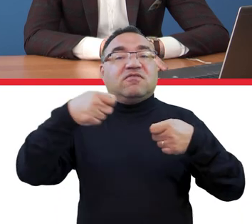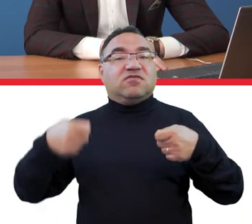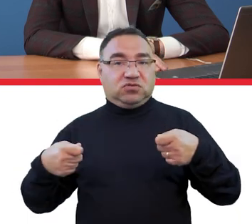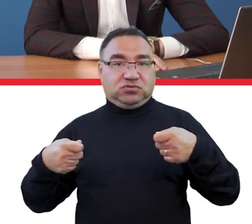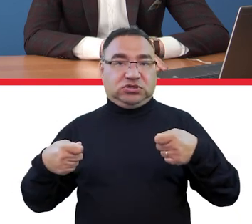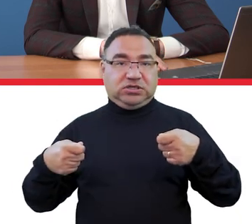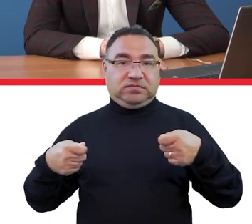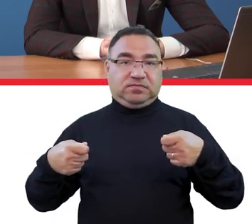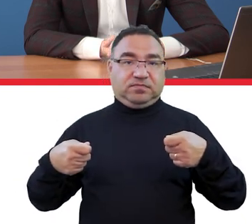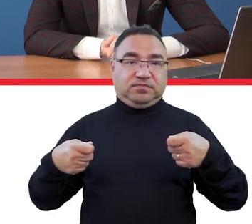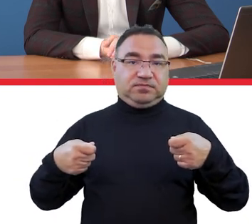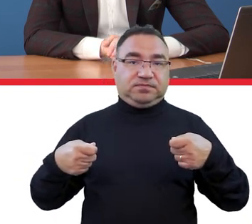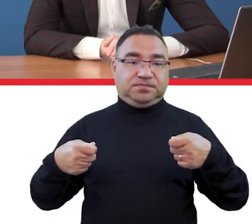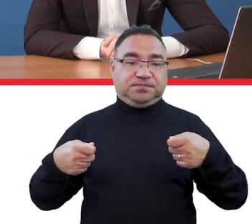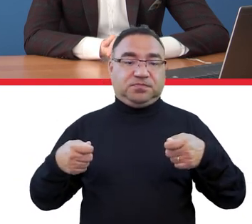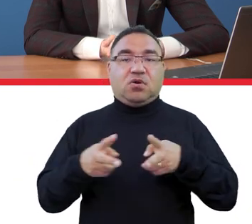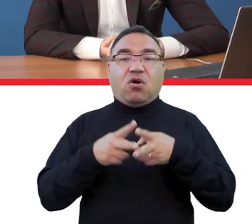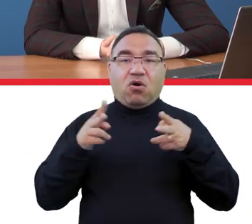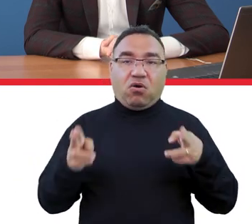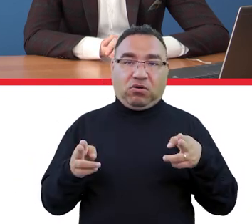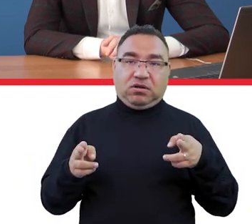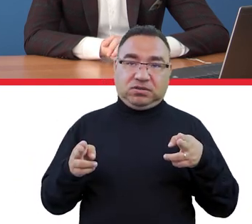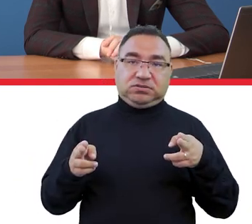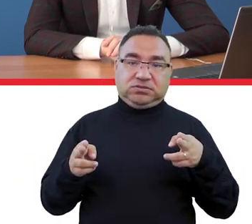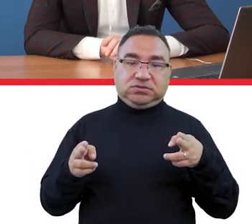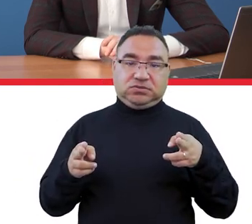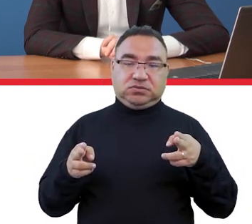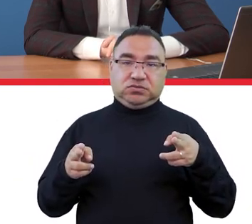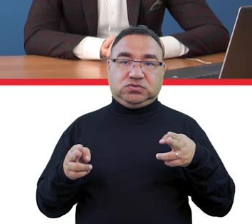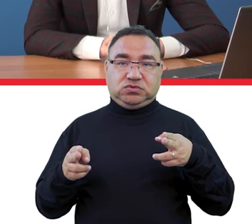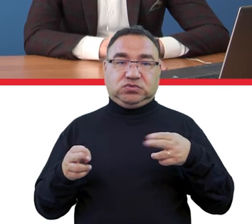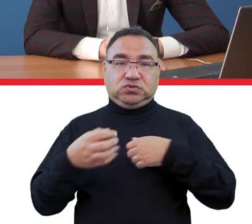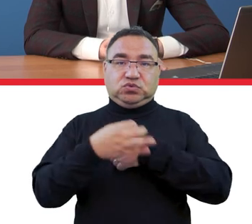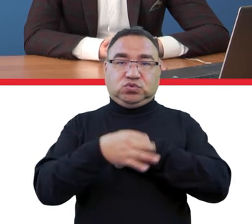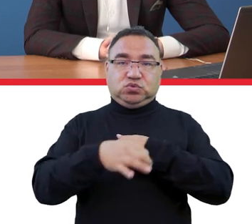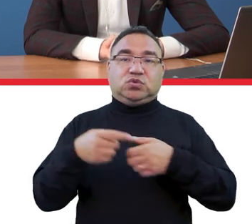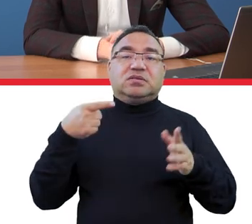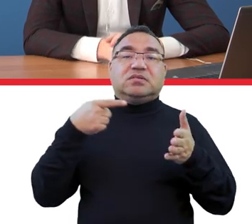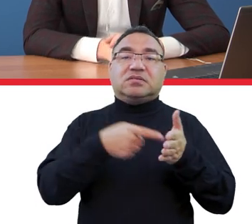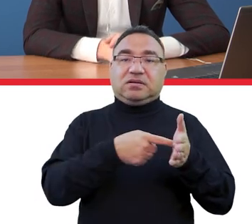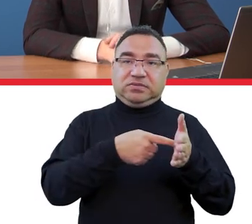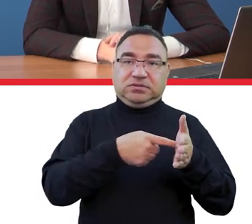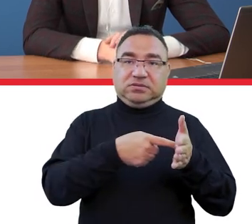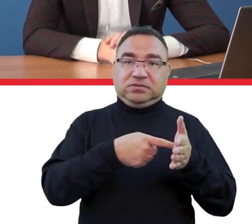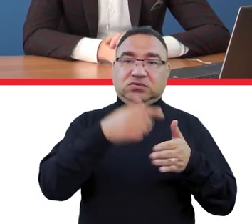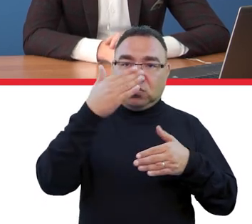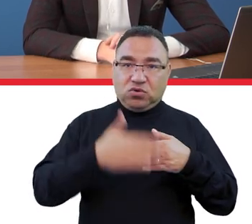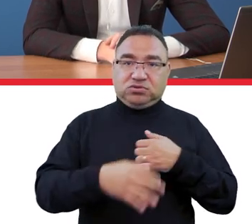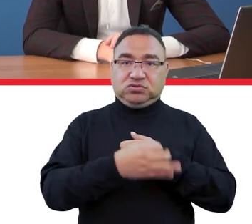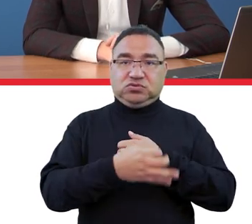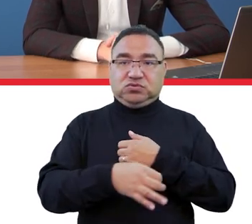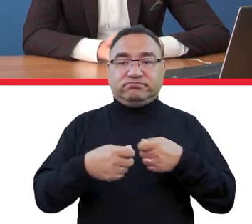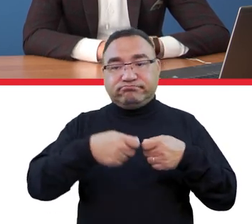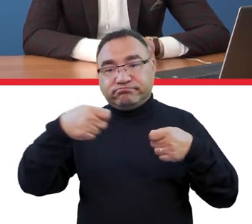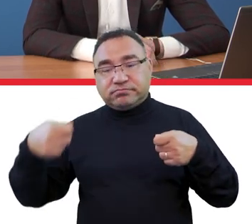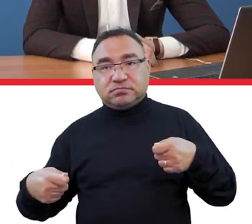jeśli chodzi o właśnie terminy ukończenia studiów